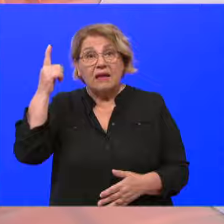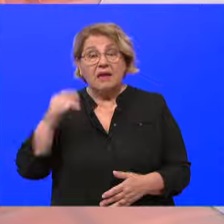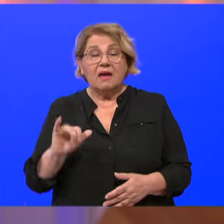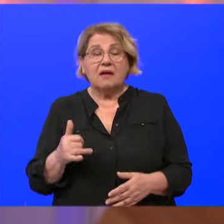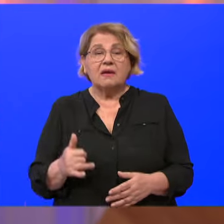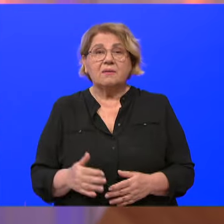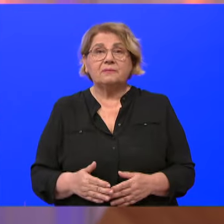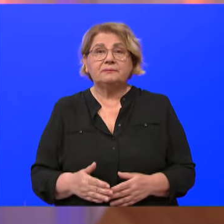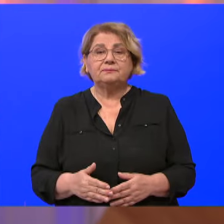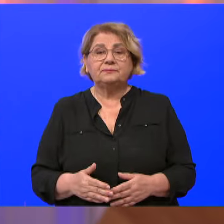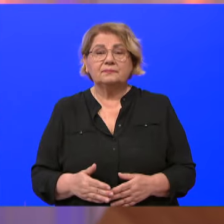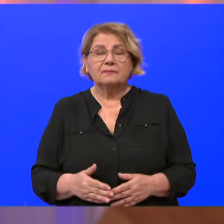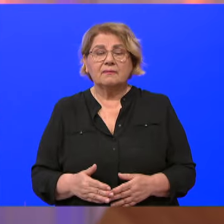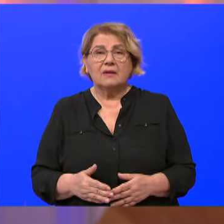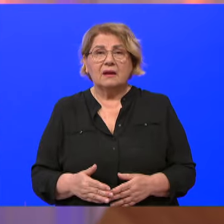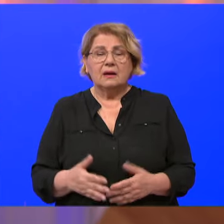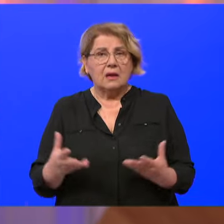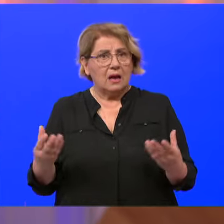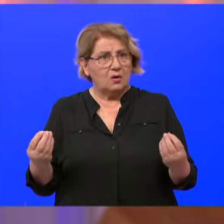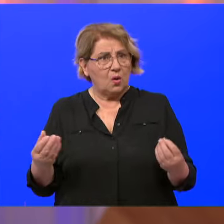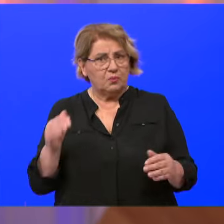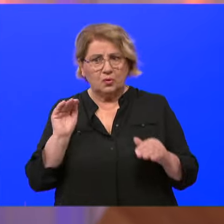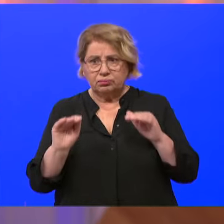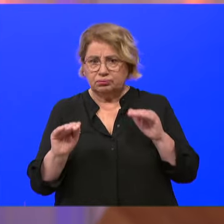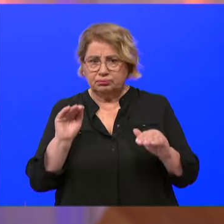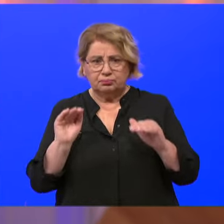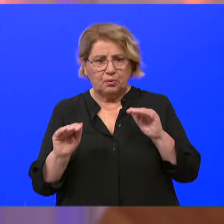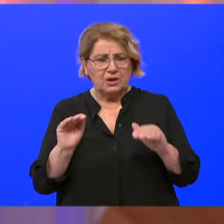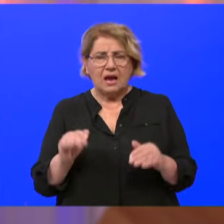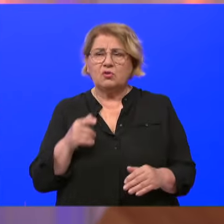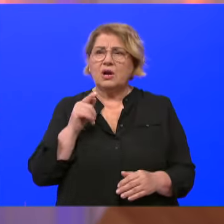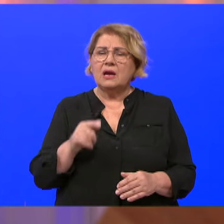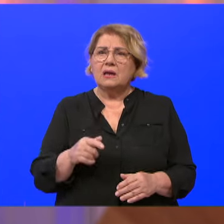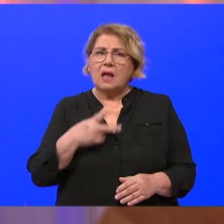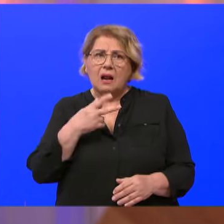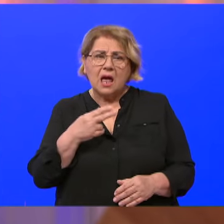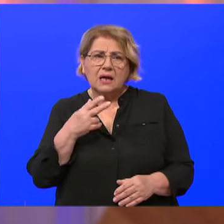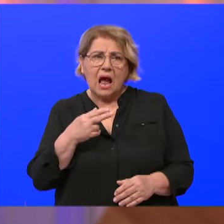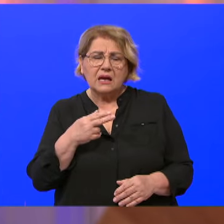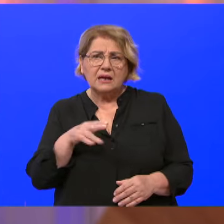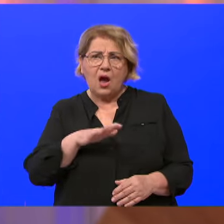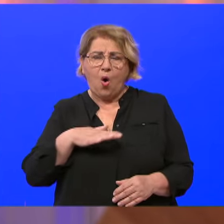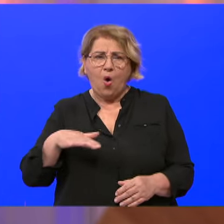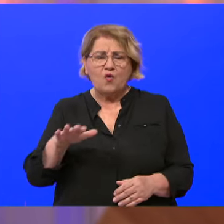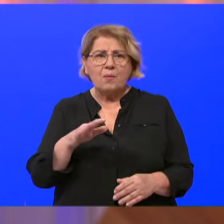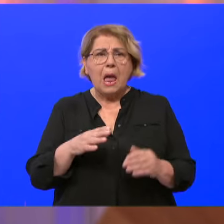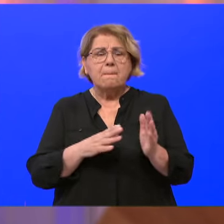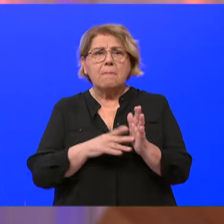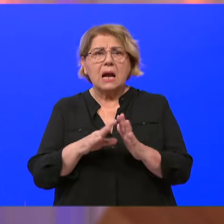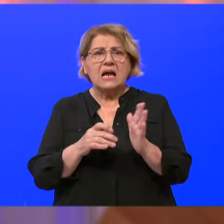je jako velika incidencija raka na Makarskom području, na Makarskoj rivjeri,